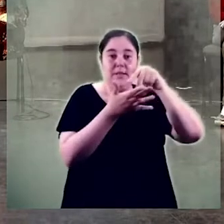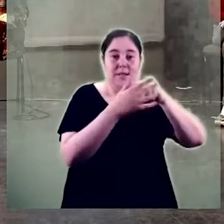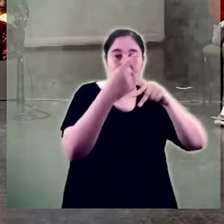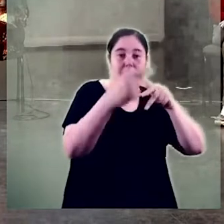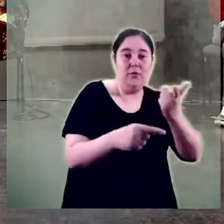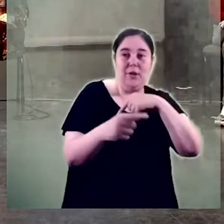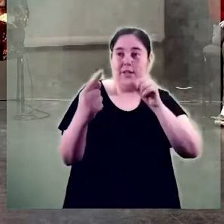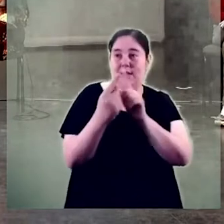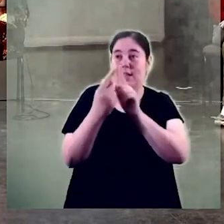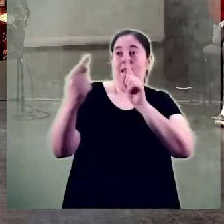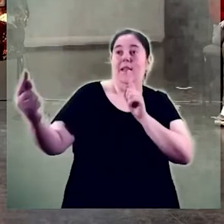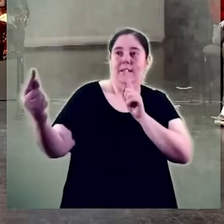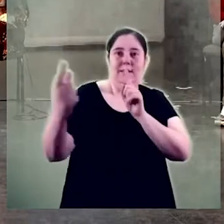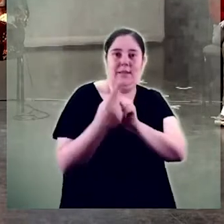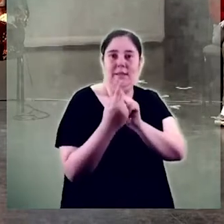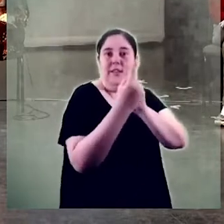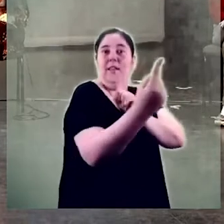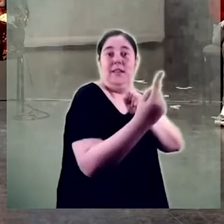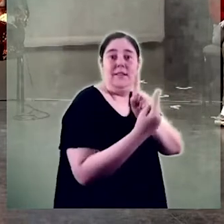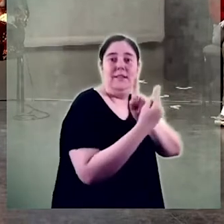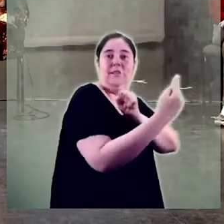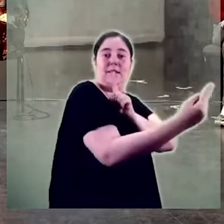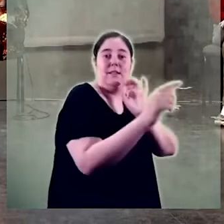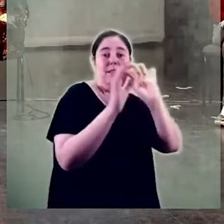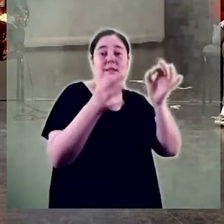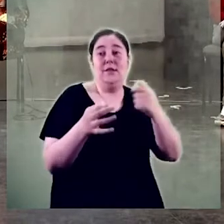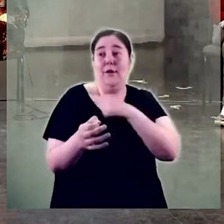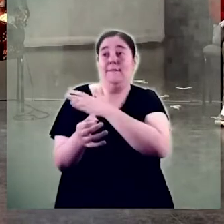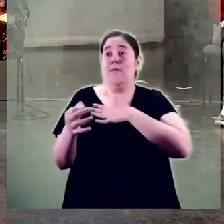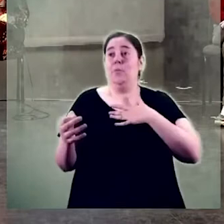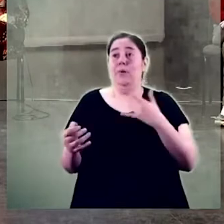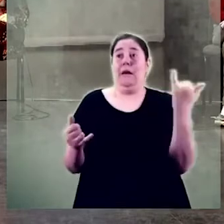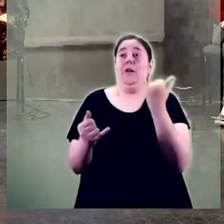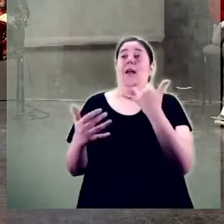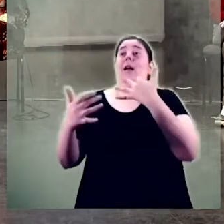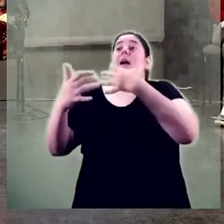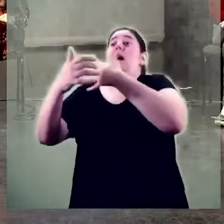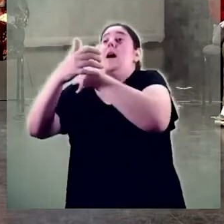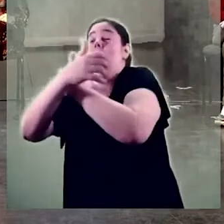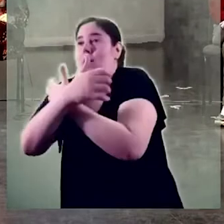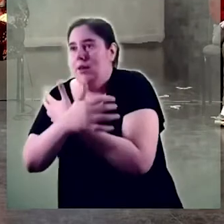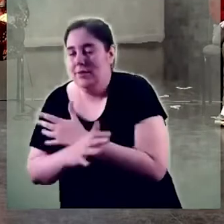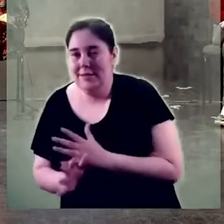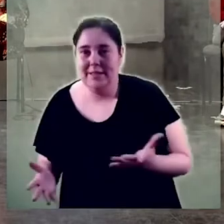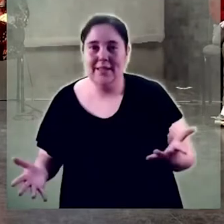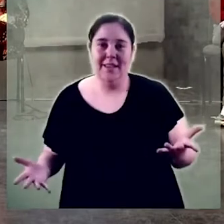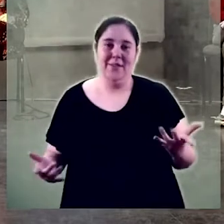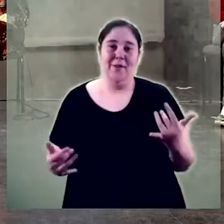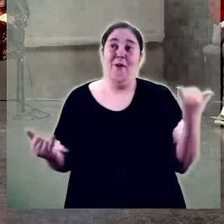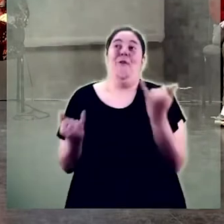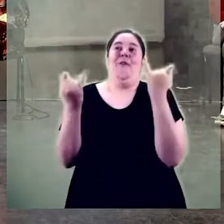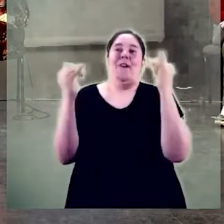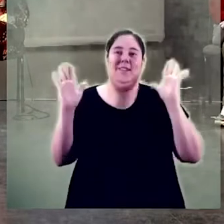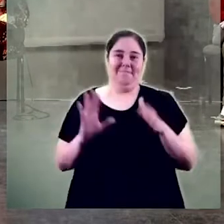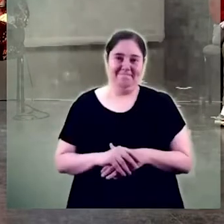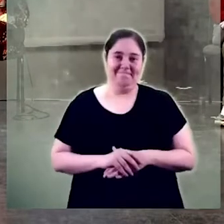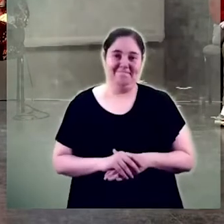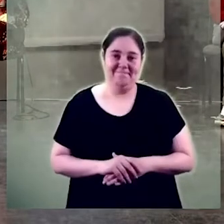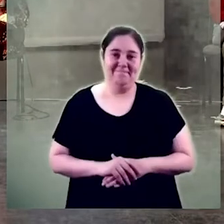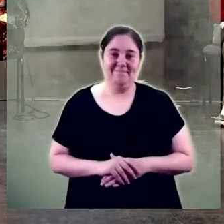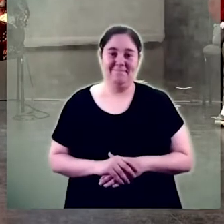distàncies que voldríem, com deia abans, anar a fer-te una abraçada a tu en representació de tot el grup i